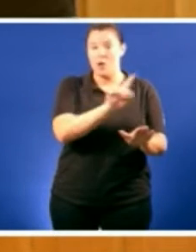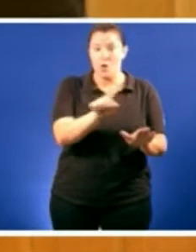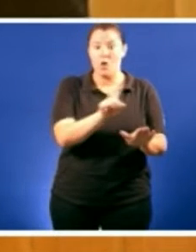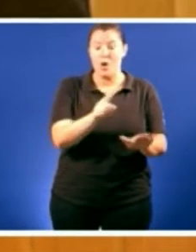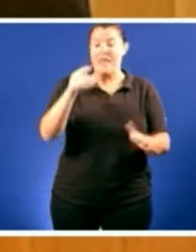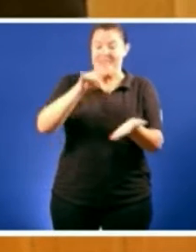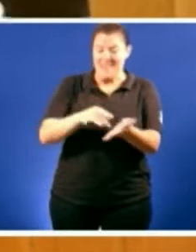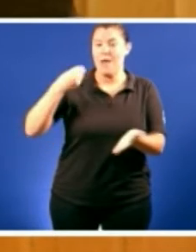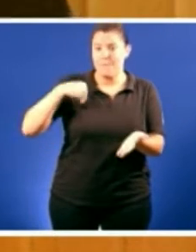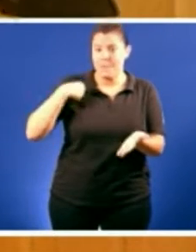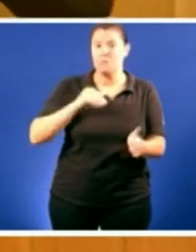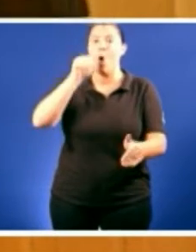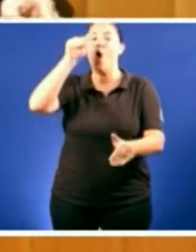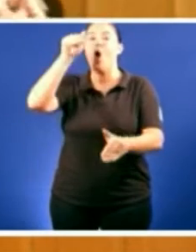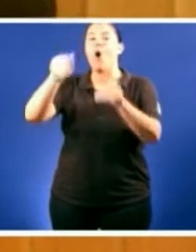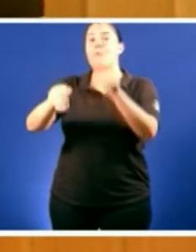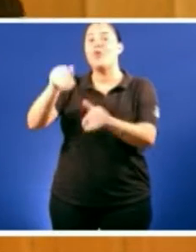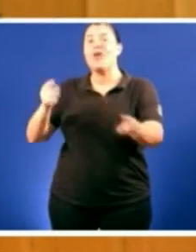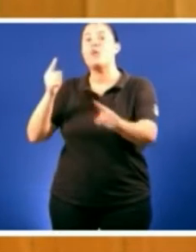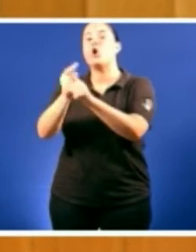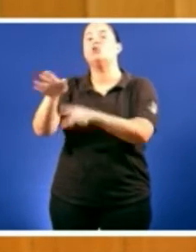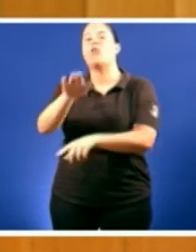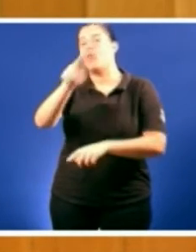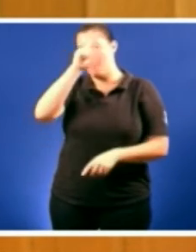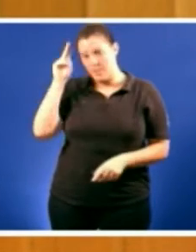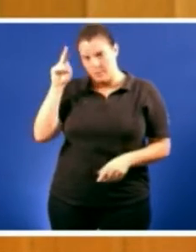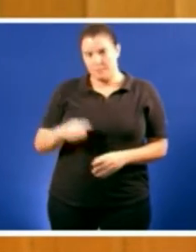día votaron en contra en Madrid.